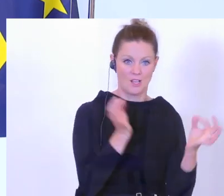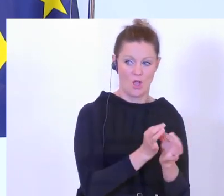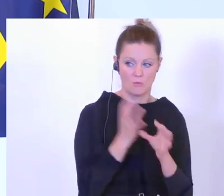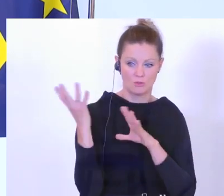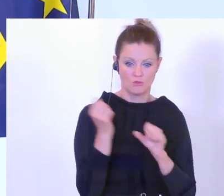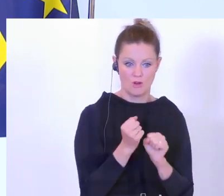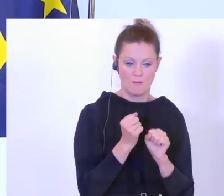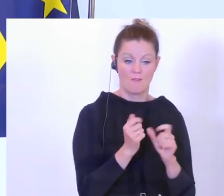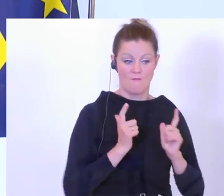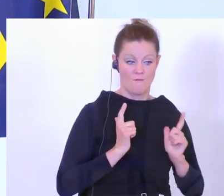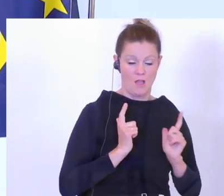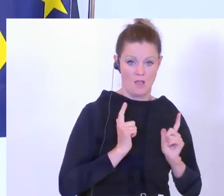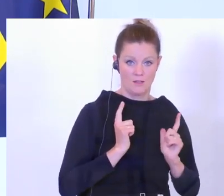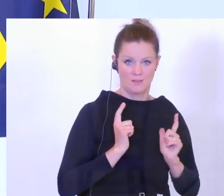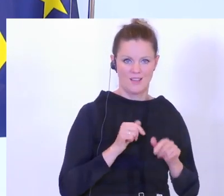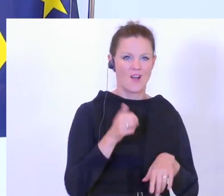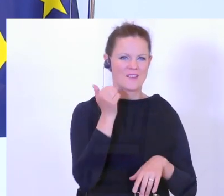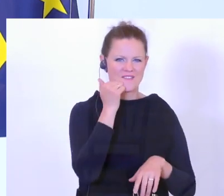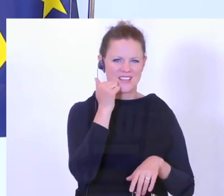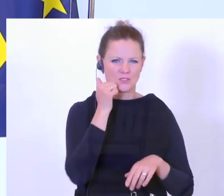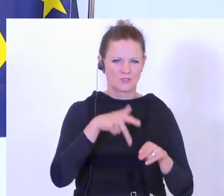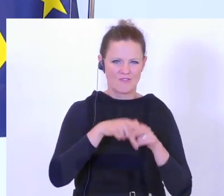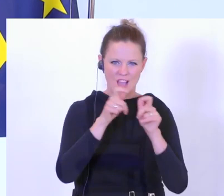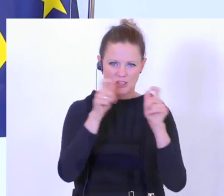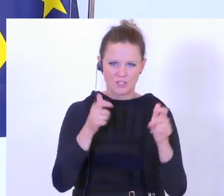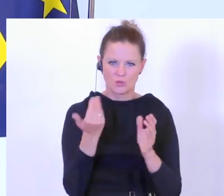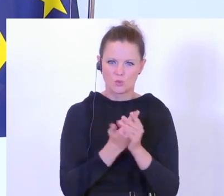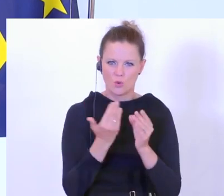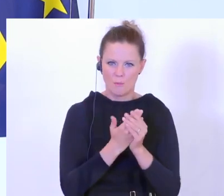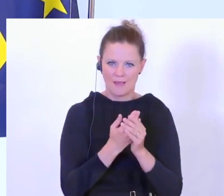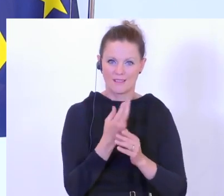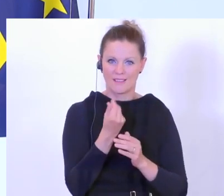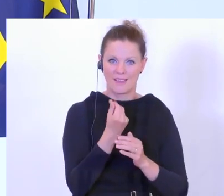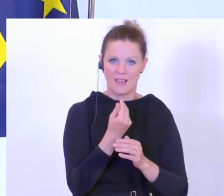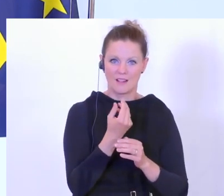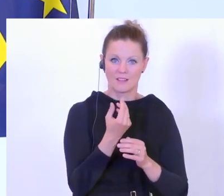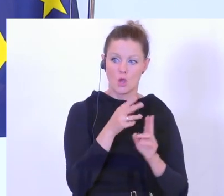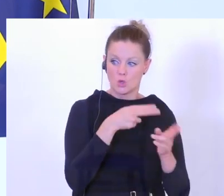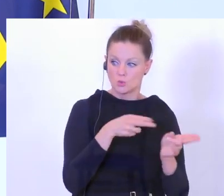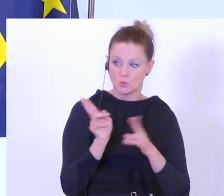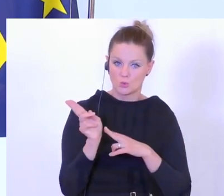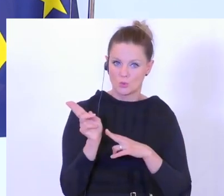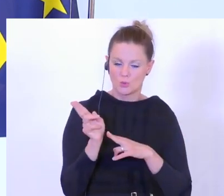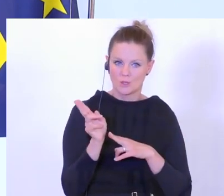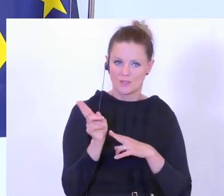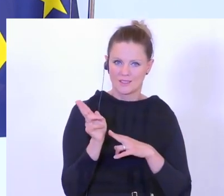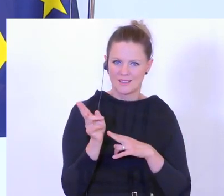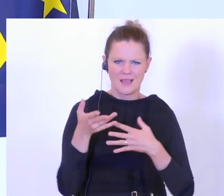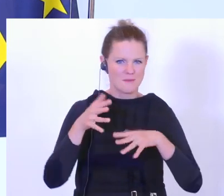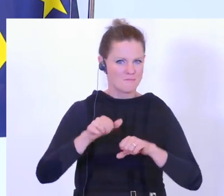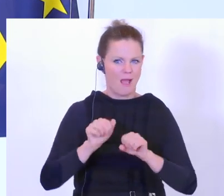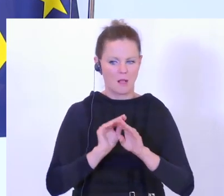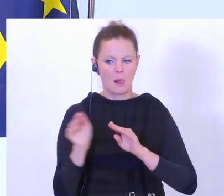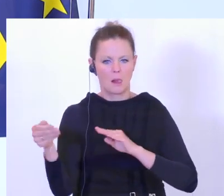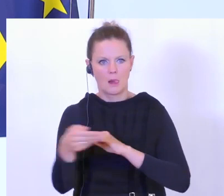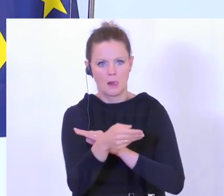geschleppt haben. Sie brauchen Fälschungswerkstätten für Dokumente. Der Geldfluss zurück muss außerhalb des Bankwesens